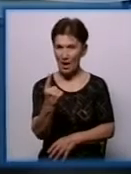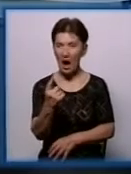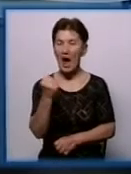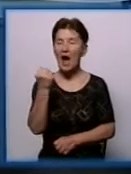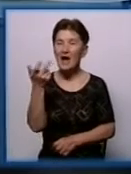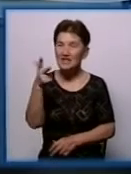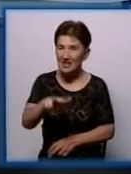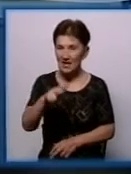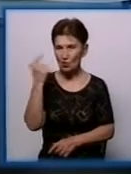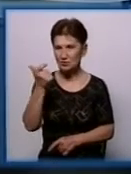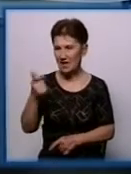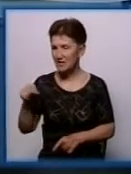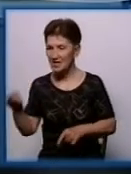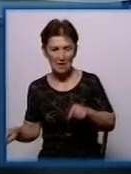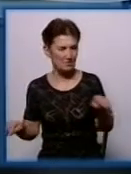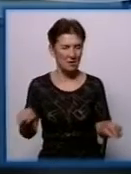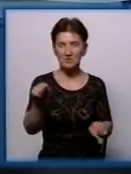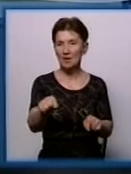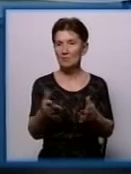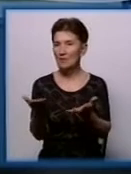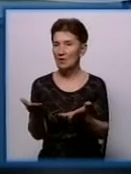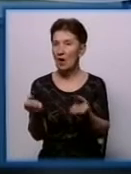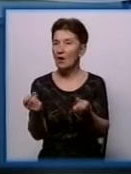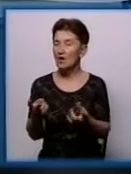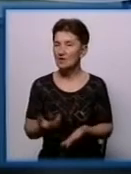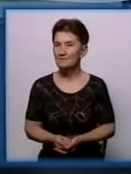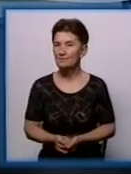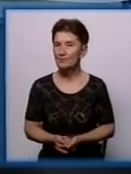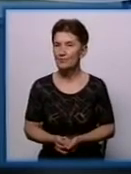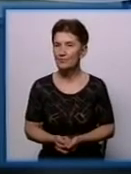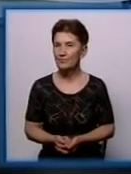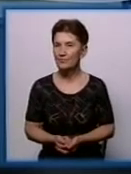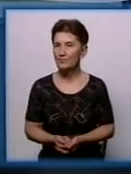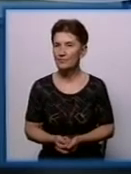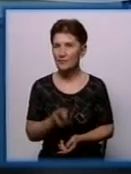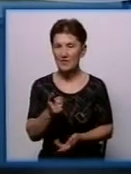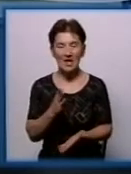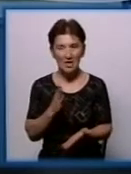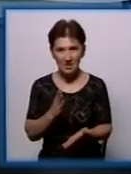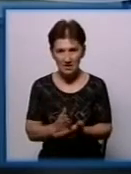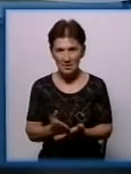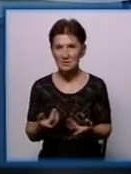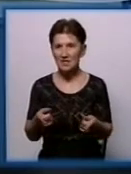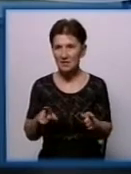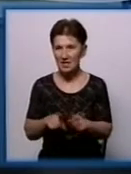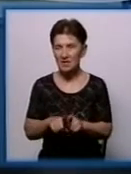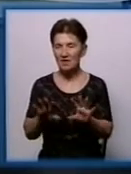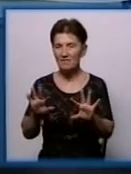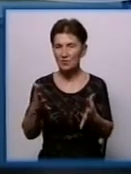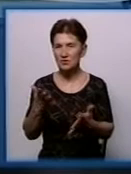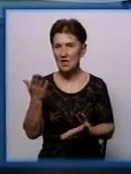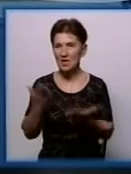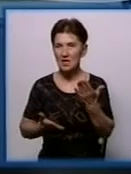обмежуватимете доступ на верхні поверхи? Ні, є такі випадки. дійсно, якщо